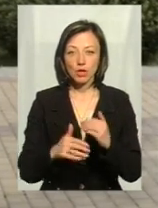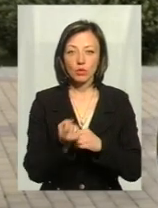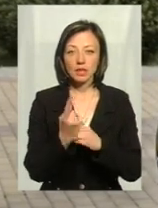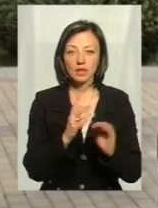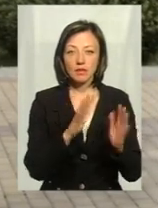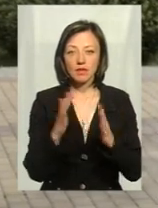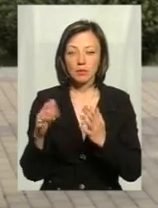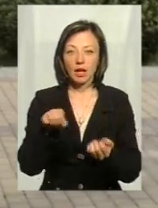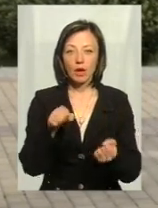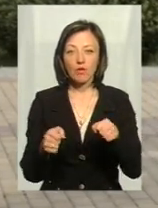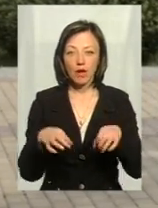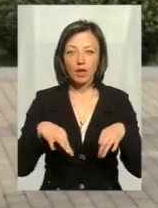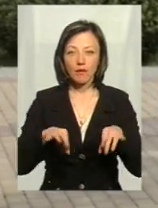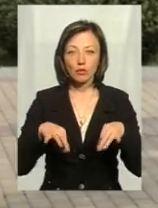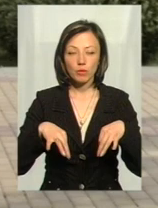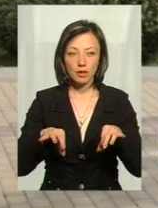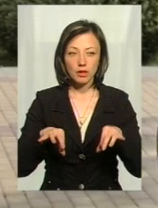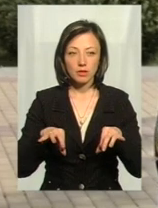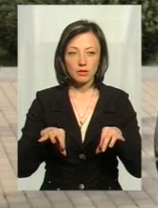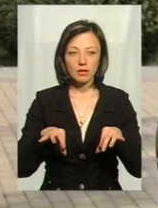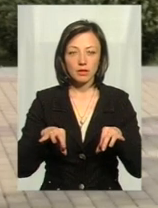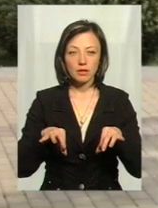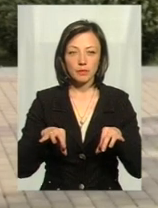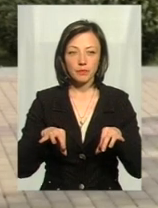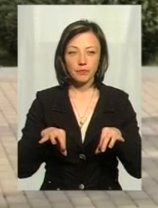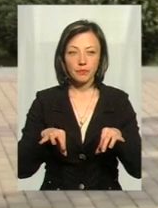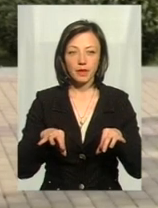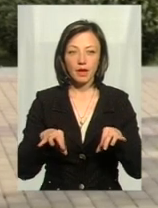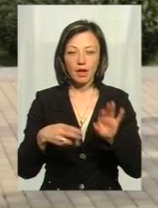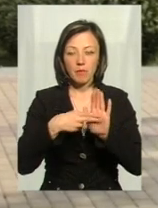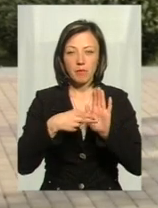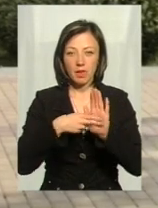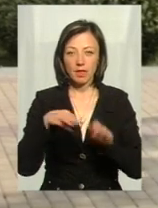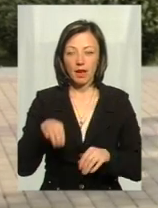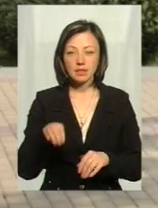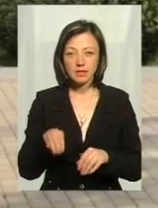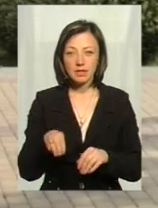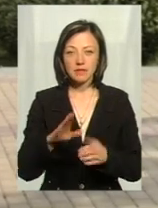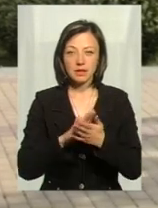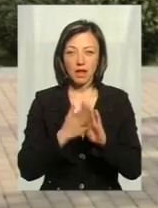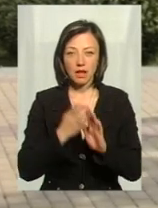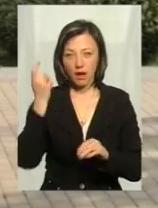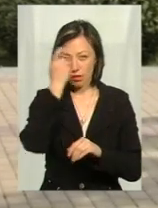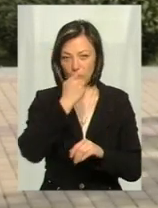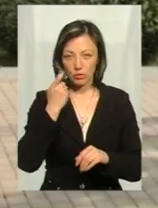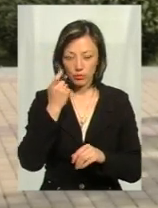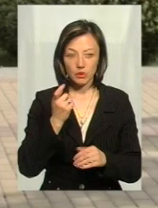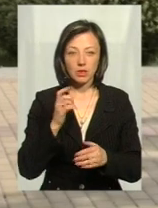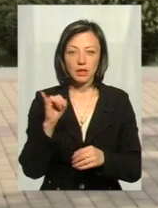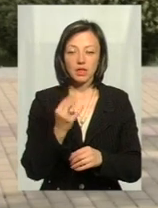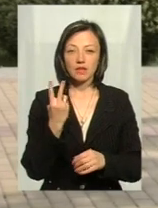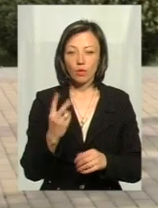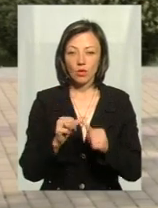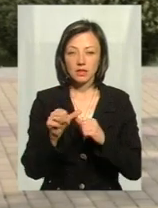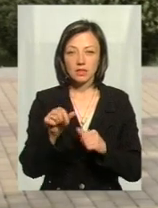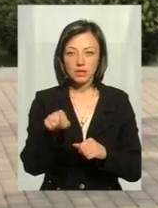випадків керування водіями, які керують автомобілями-шашечками, які керують в стані алкогольного сп'яніння. І двоє